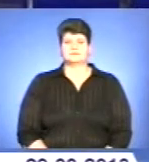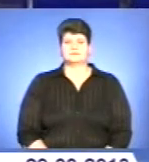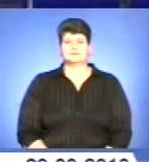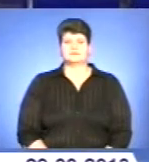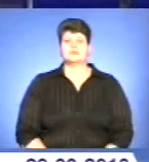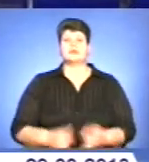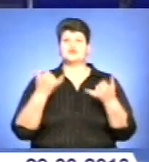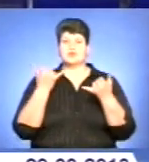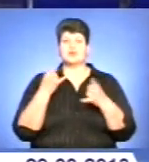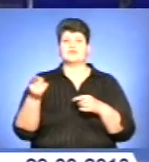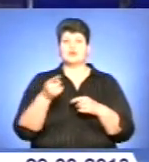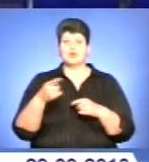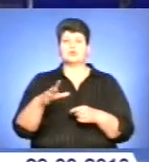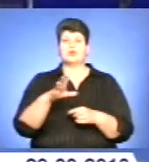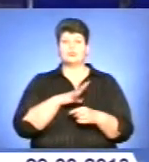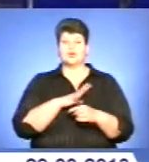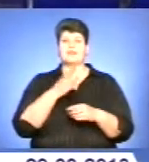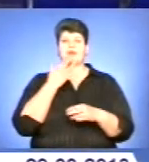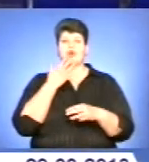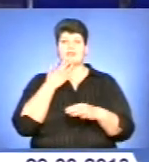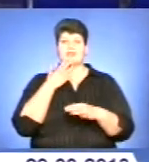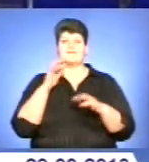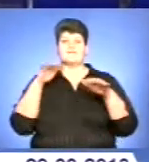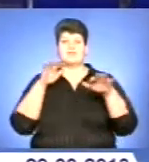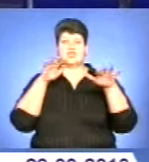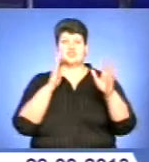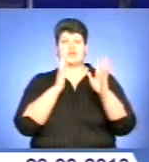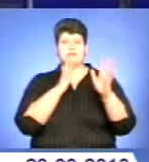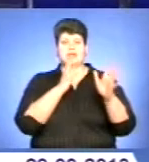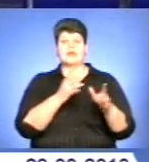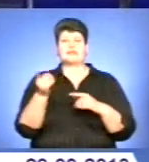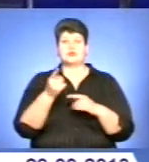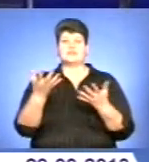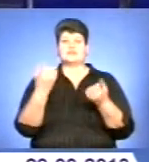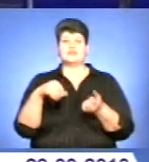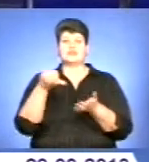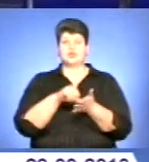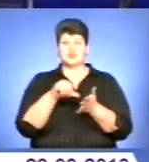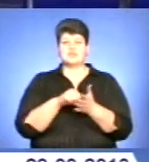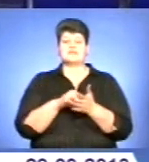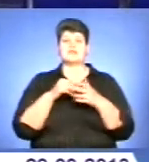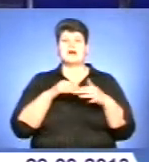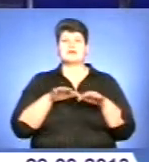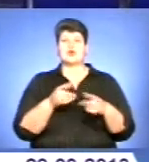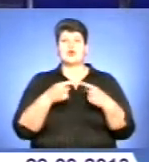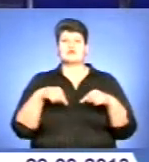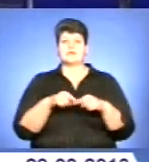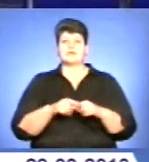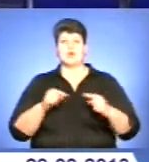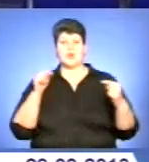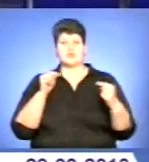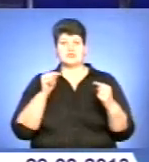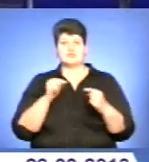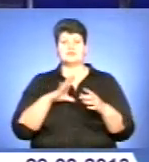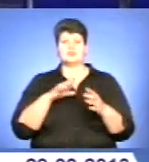Сьогодні у Тернополі відбулося народне віччя. Тернополяни взяли участь в акції, організованій опозицією. Вони прийшли пішою